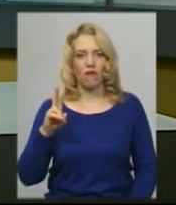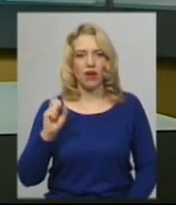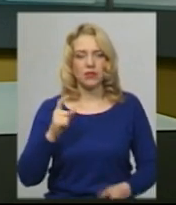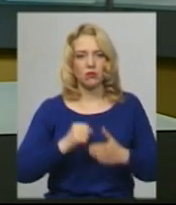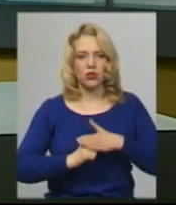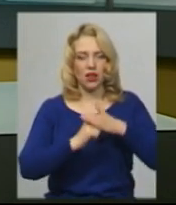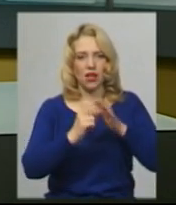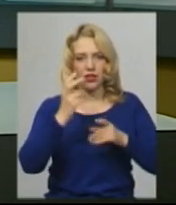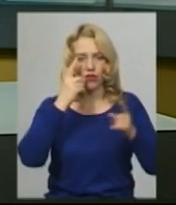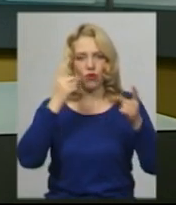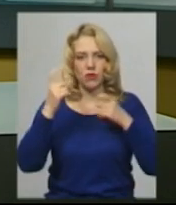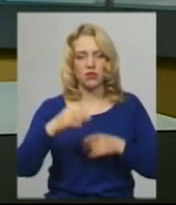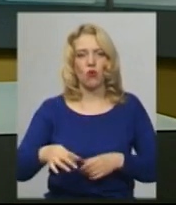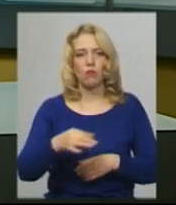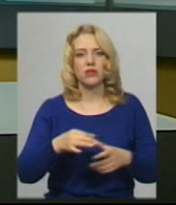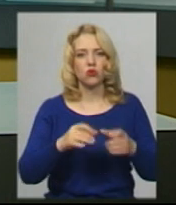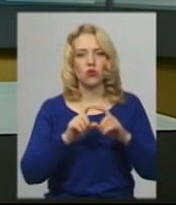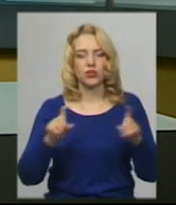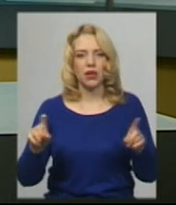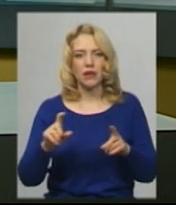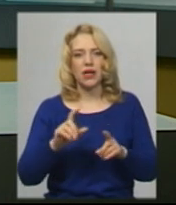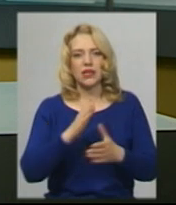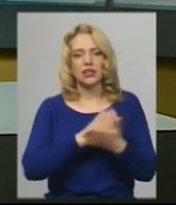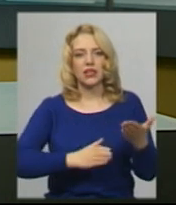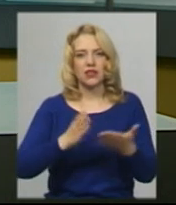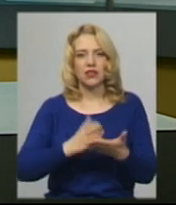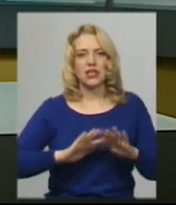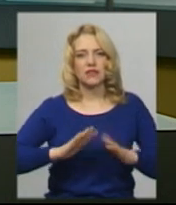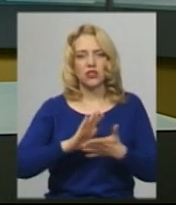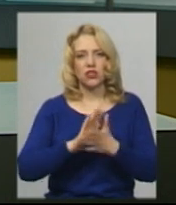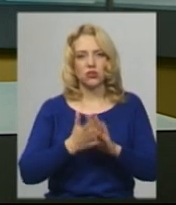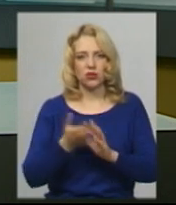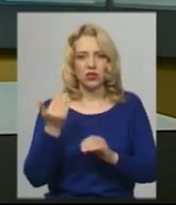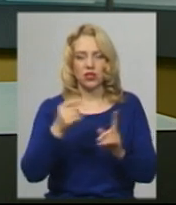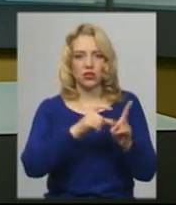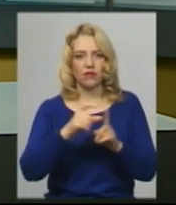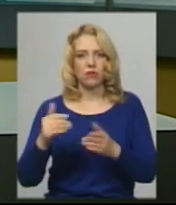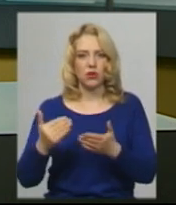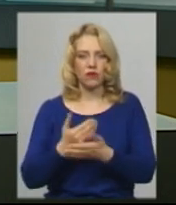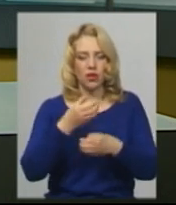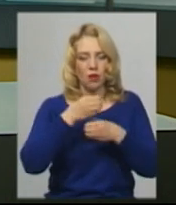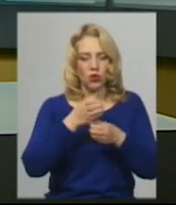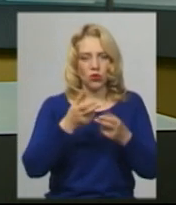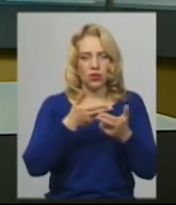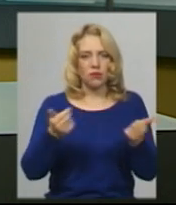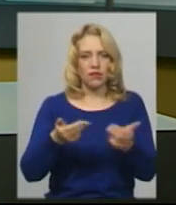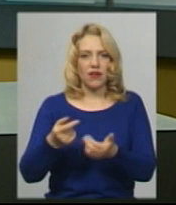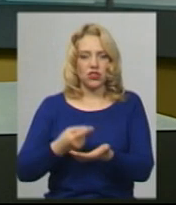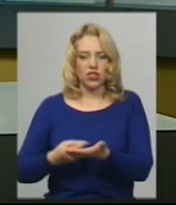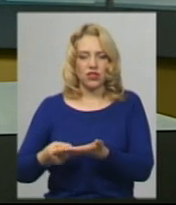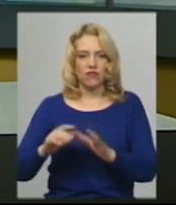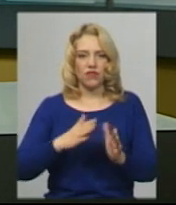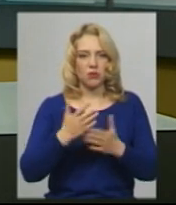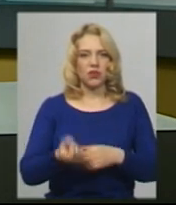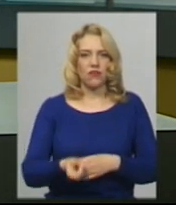інформацію обласного штабу з ліквідації надзвичайної ситуації. За її словами, нові лабораторно підтверджені випадки виявили у